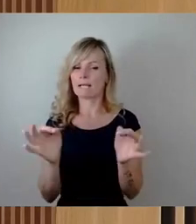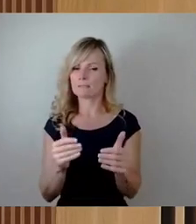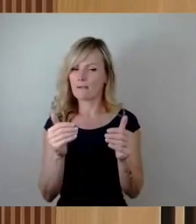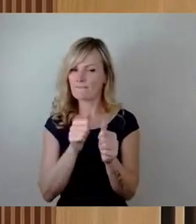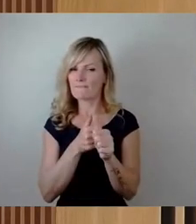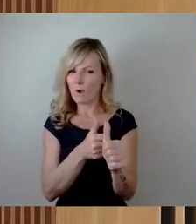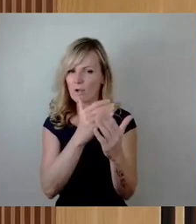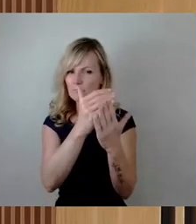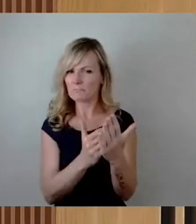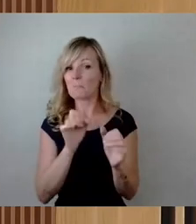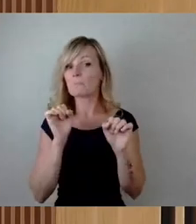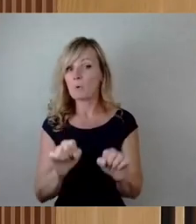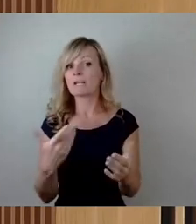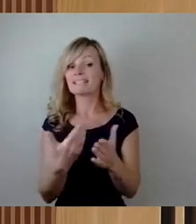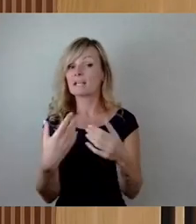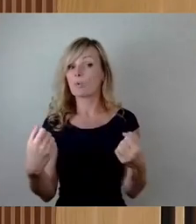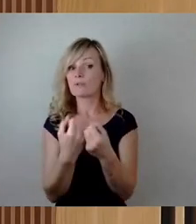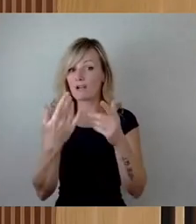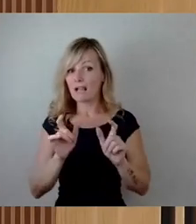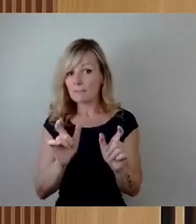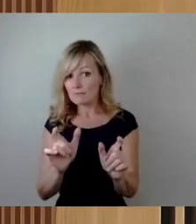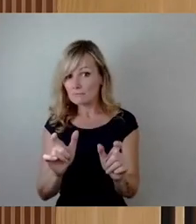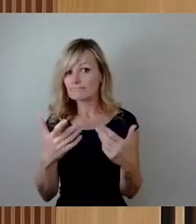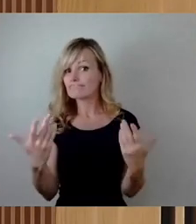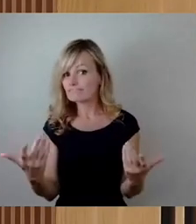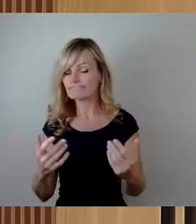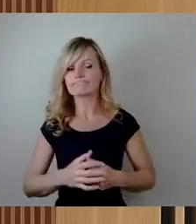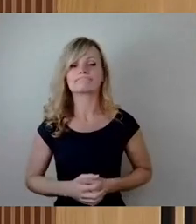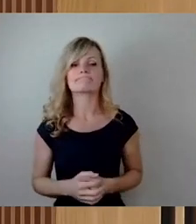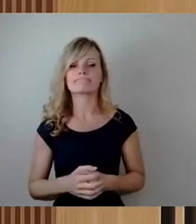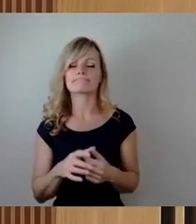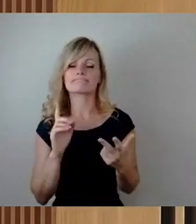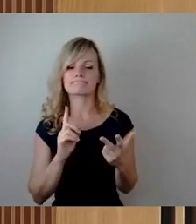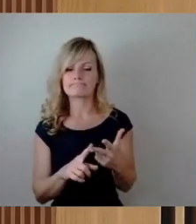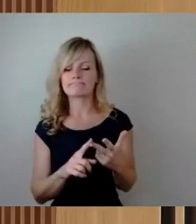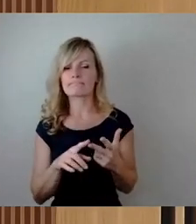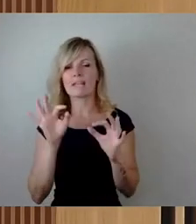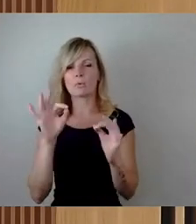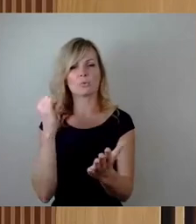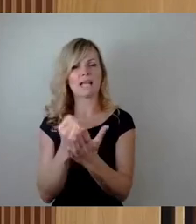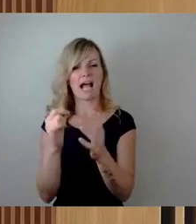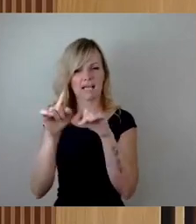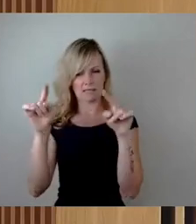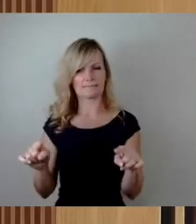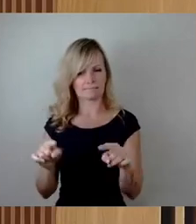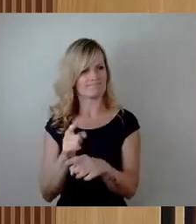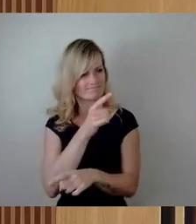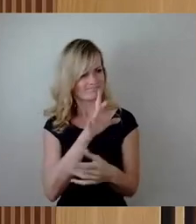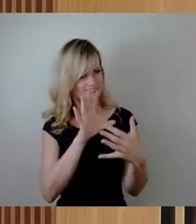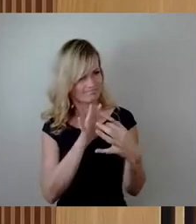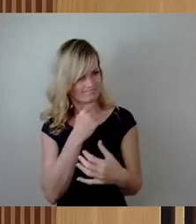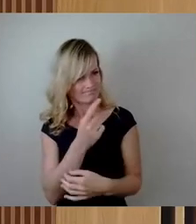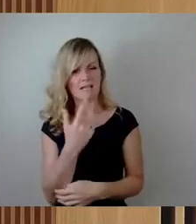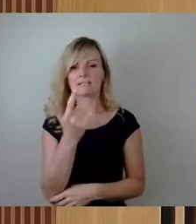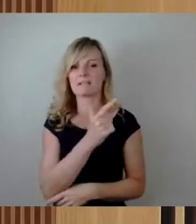Unglück hätte verhindert werden können. Weiterhin würde ich auch noch mal auf dieses Gutachten eingehen. Sie hatten es ja gesagt, scheinbar hat 2023 eine